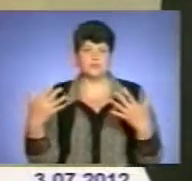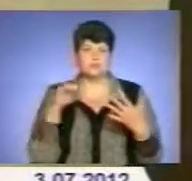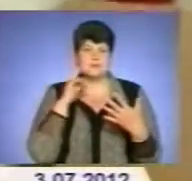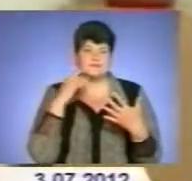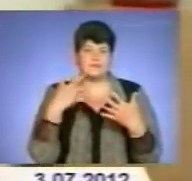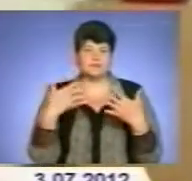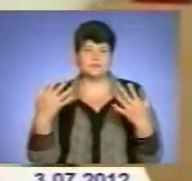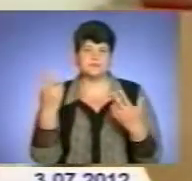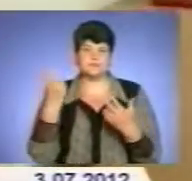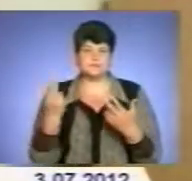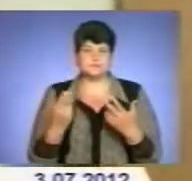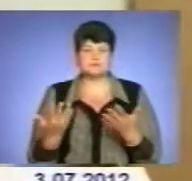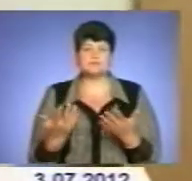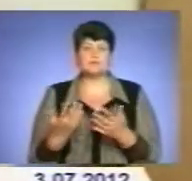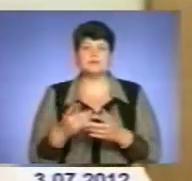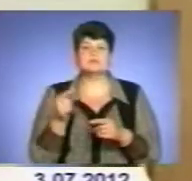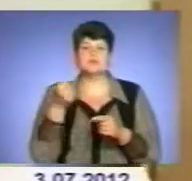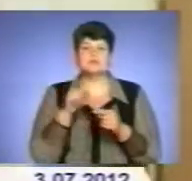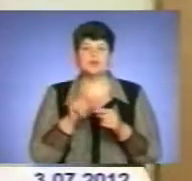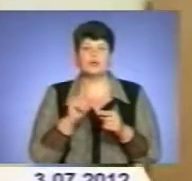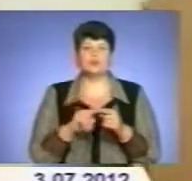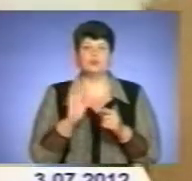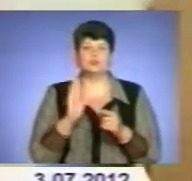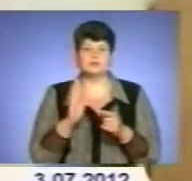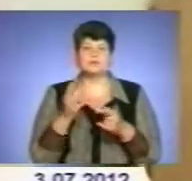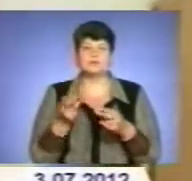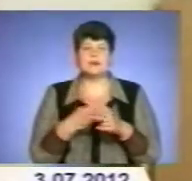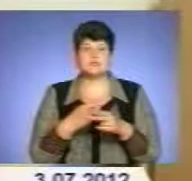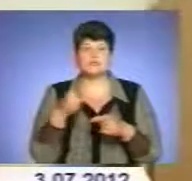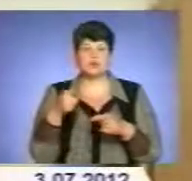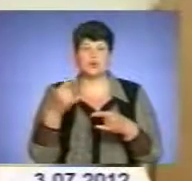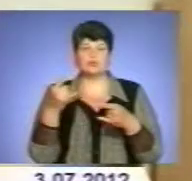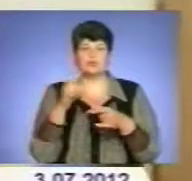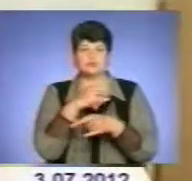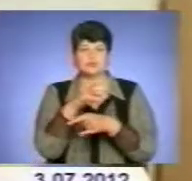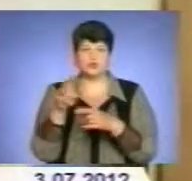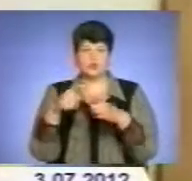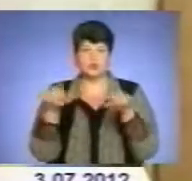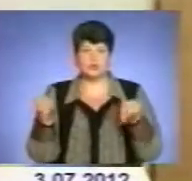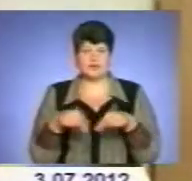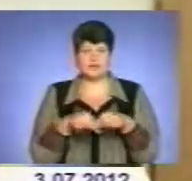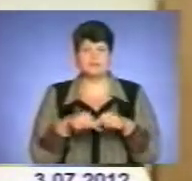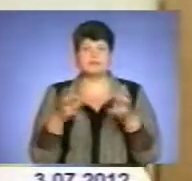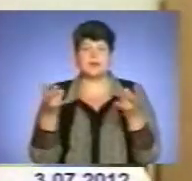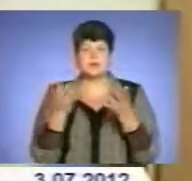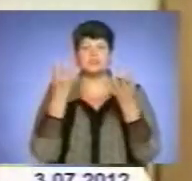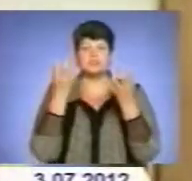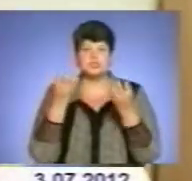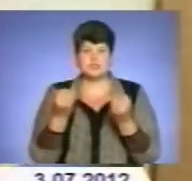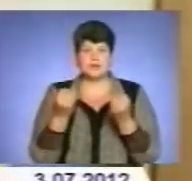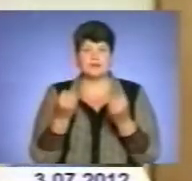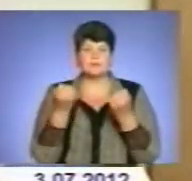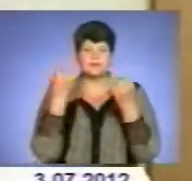знадобиться. Без такого стаціонарного пристрою телетюнер не працюватиме. Крім телетюнера і телевізора, нам буде необхідна звичайна